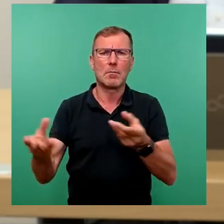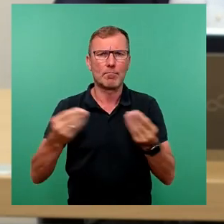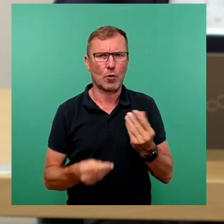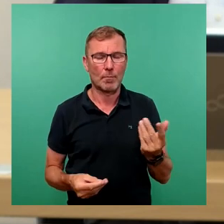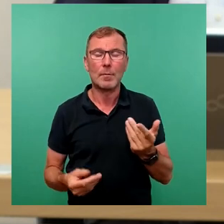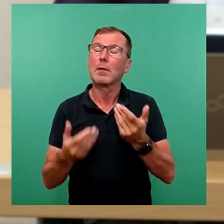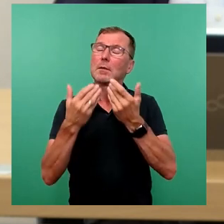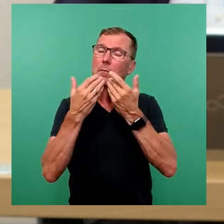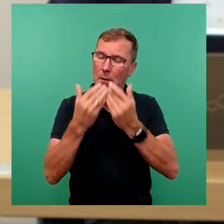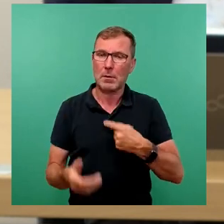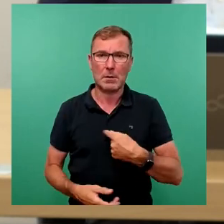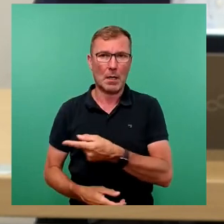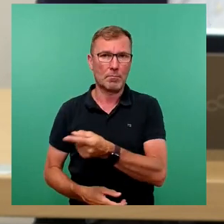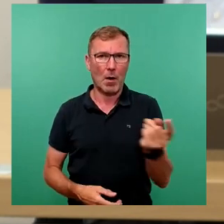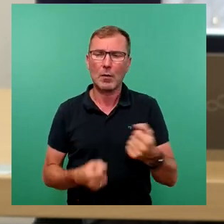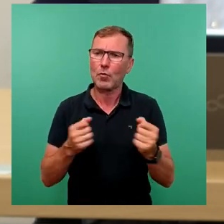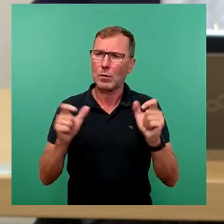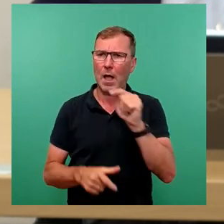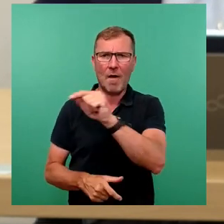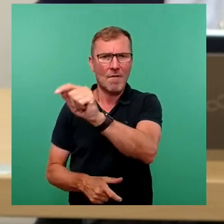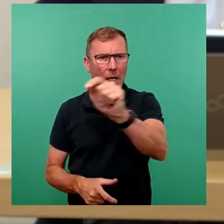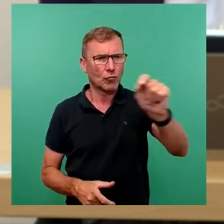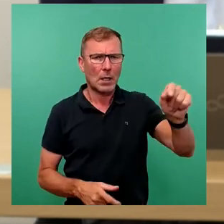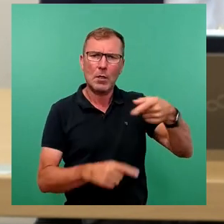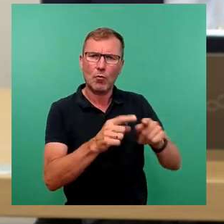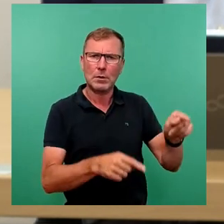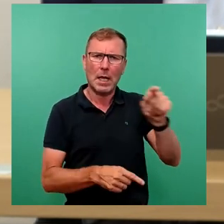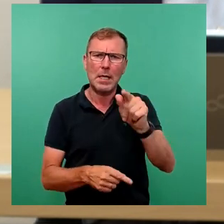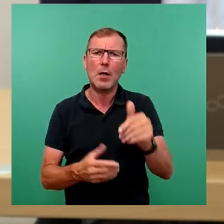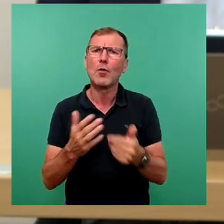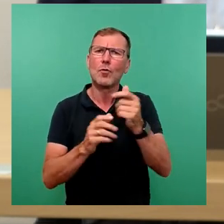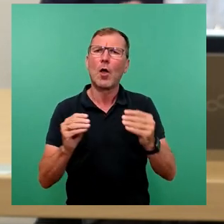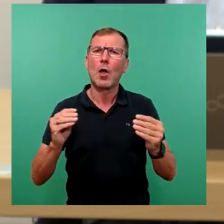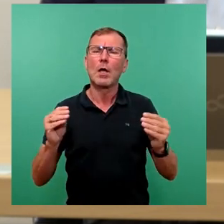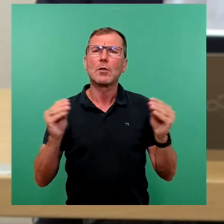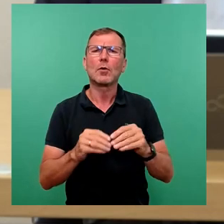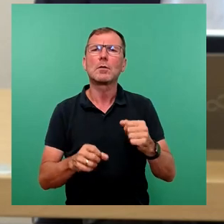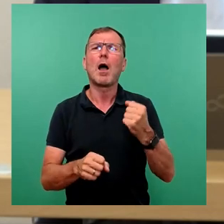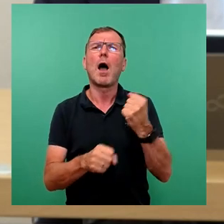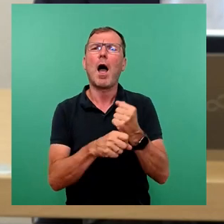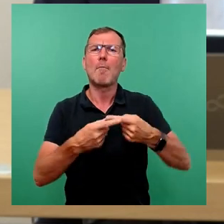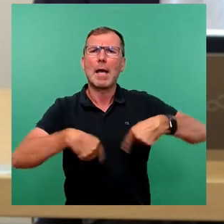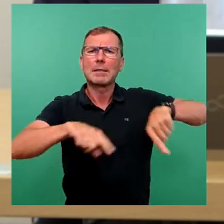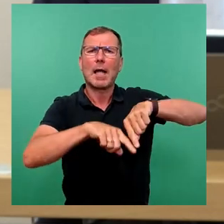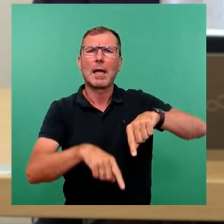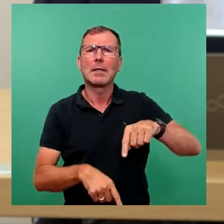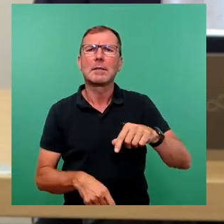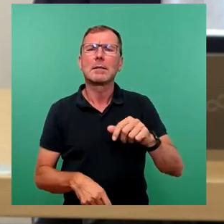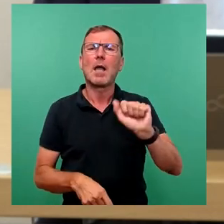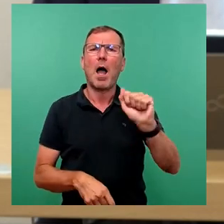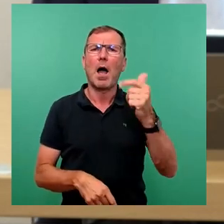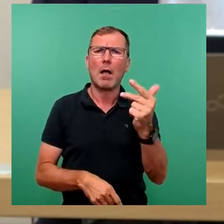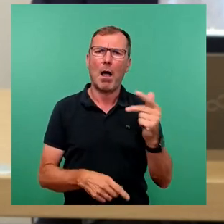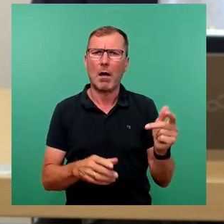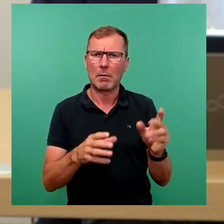dass sich ein Großteil der Veranstalter in einem neu gegründeten Arbeitskreis der IHK zusammengefunden hat und, ich sage mal, mit